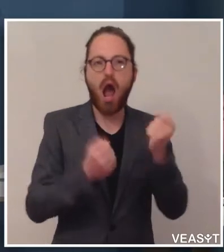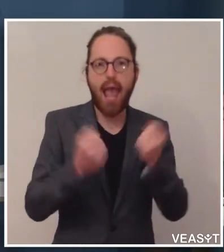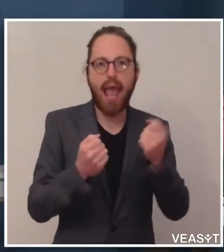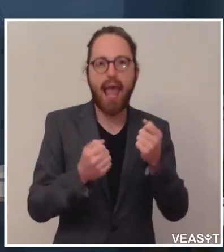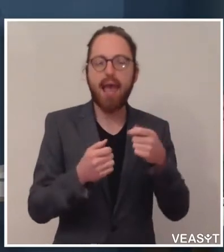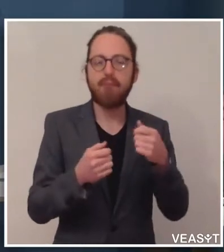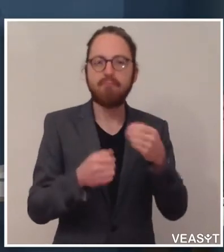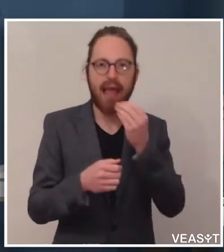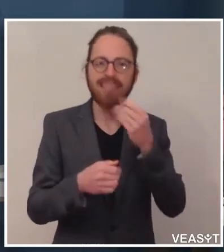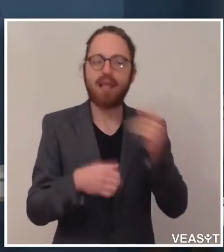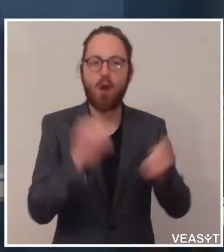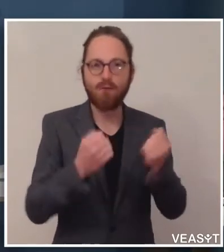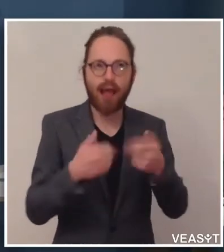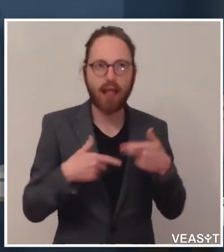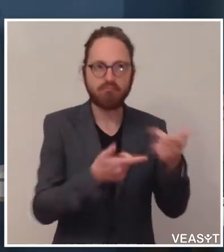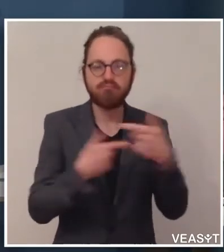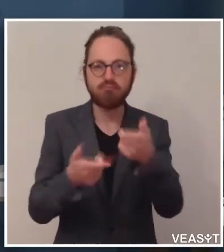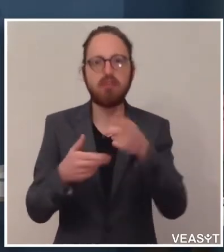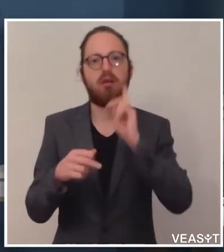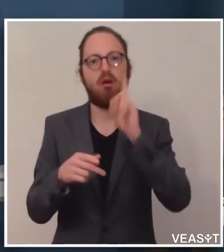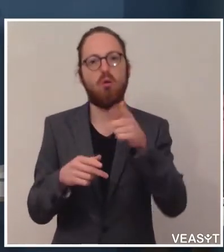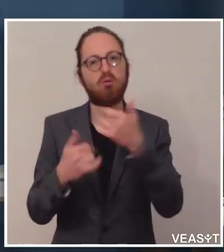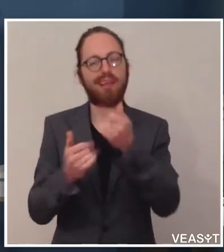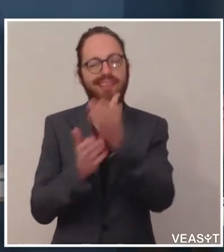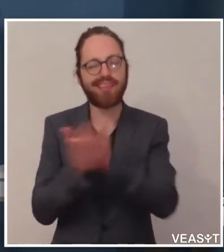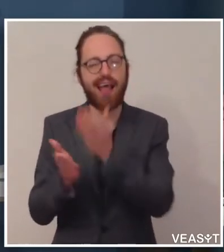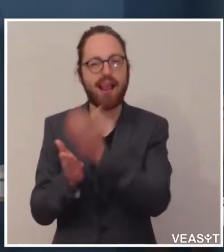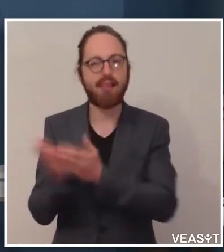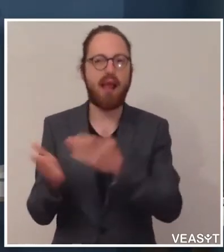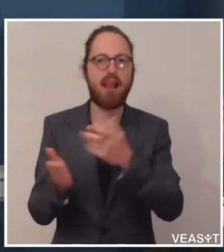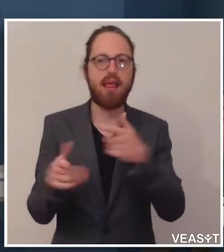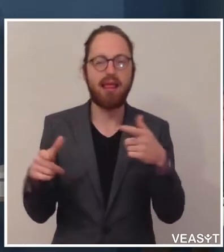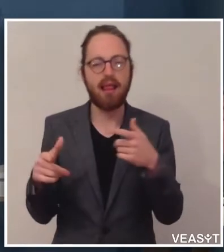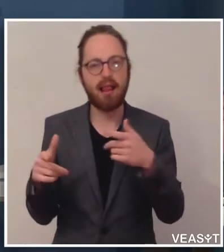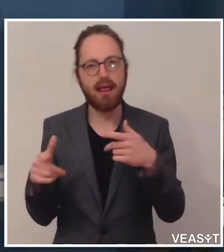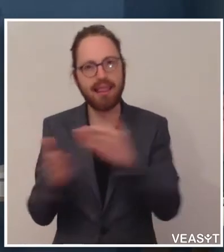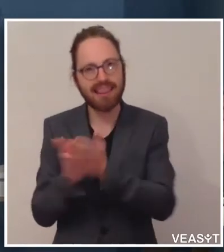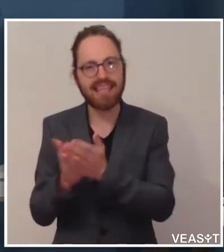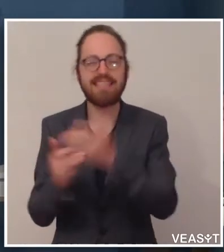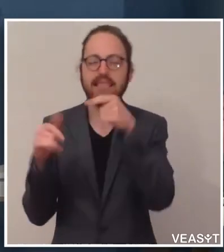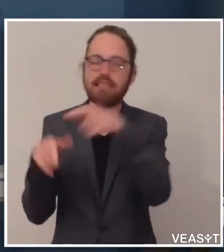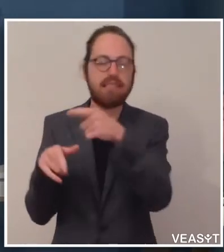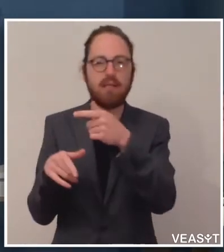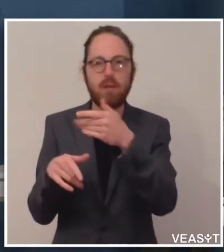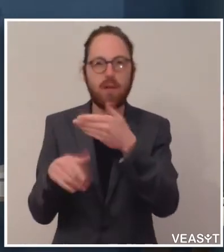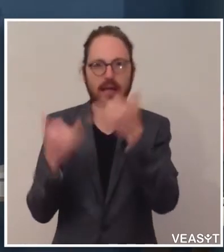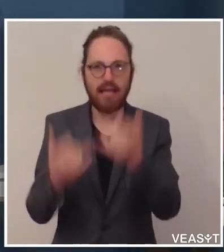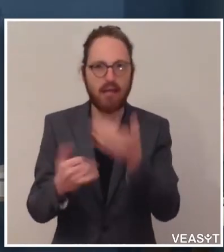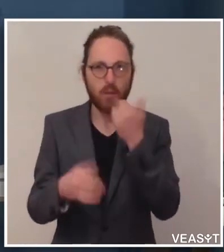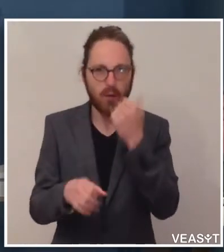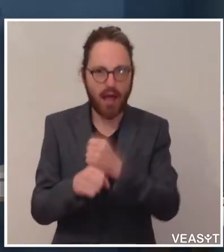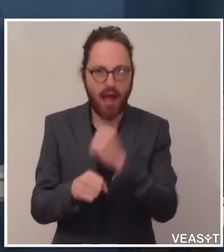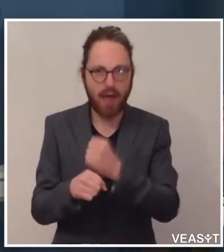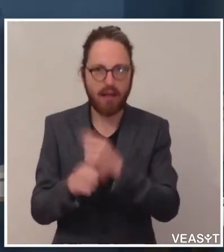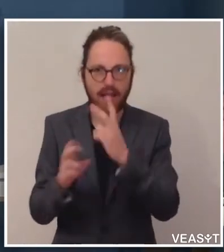eine ganze Reihe von stationären und teilstationären Diensten, die sind derzeit ausgesetzt. Und deshalb auch hier werden